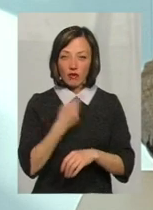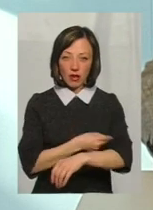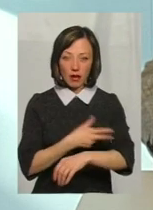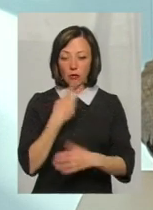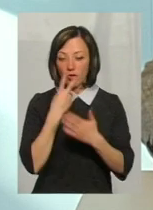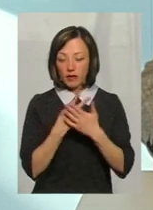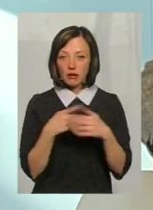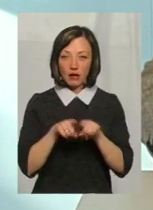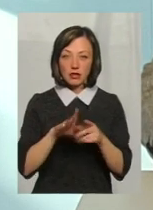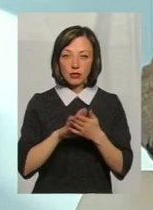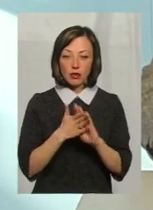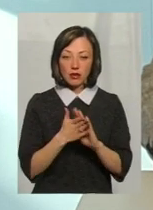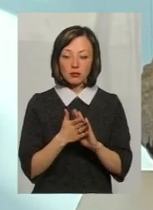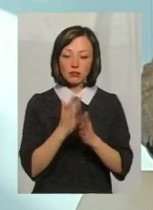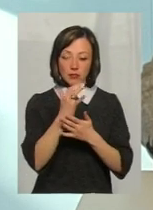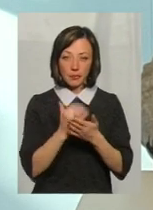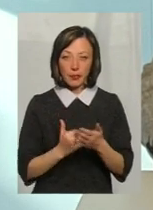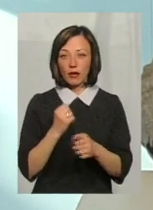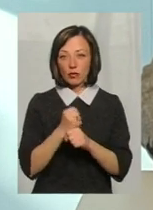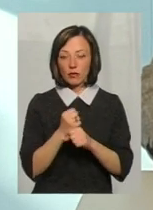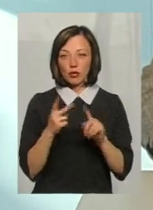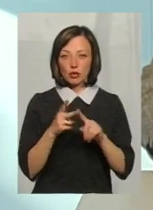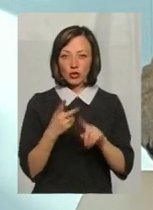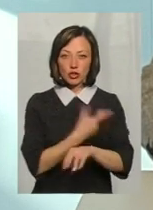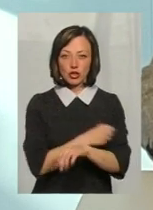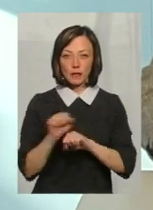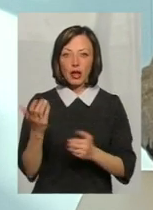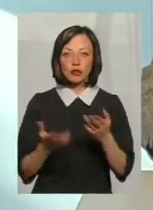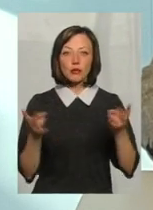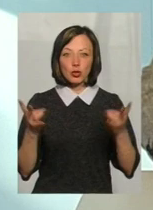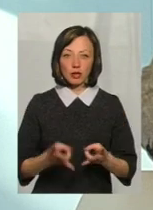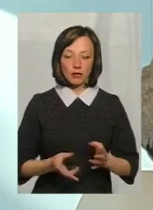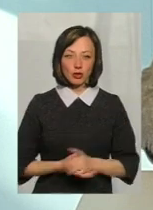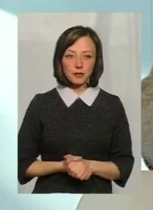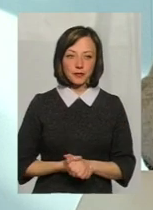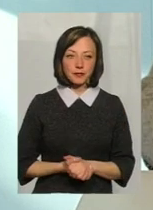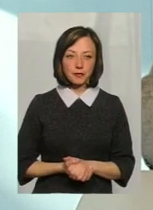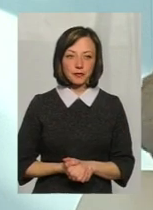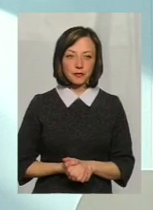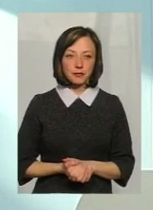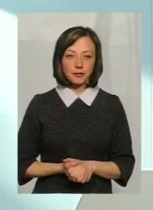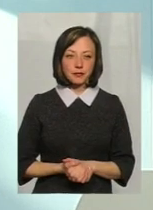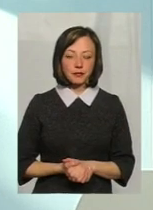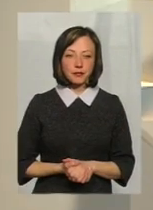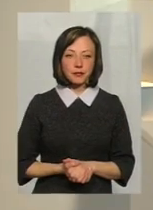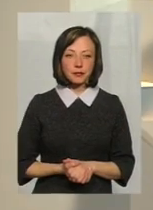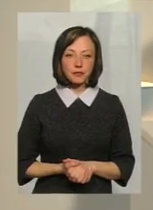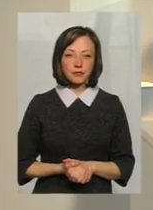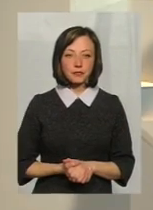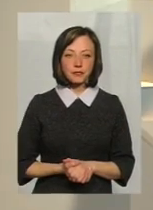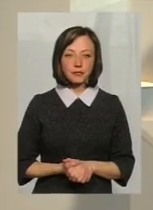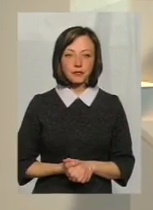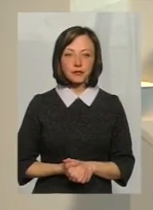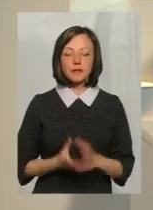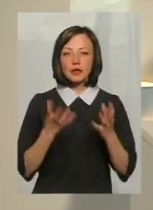ага, така вот ситуація, і ви робите друге щеплення, якщо це потрібно за аналізом крові. Зрозуміло. І ще одне